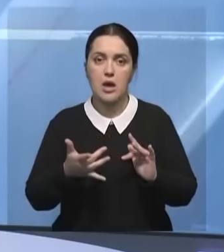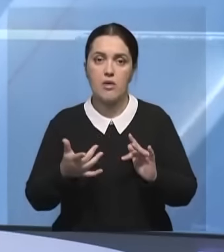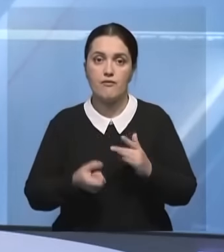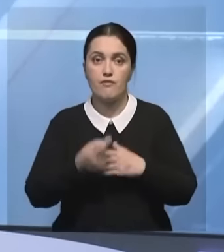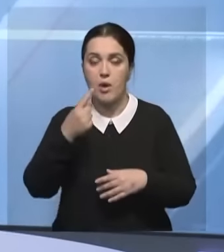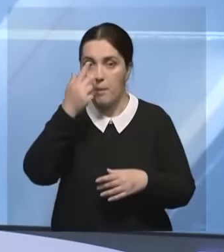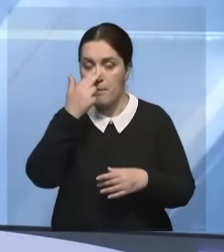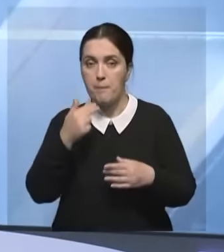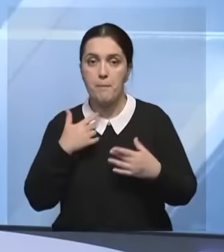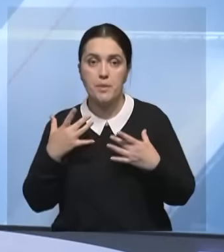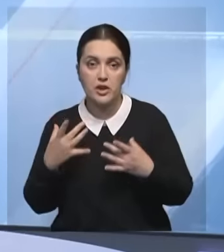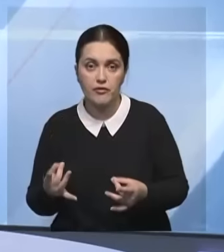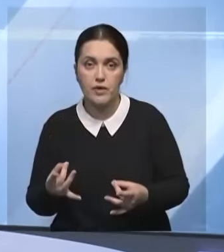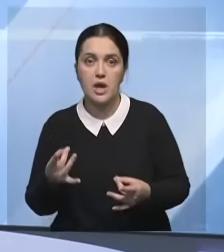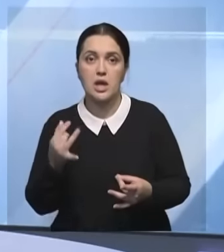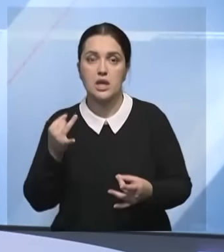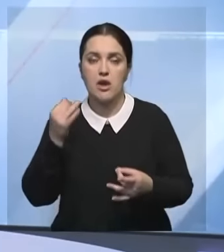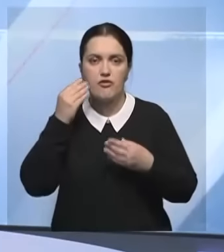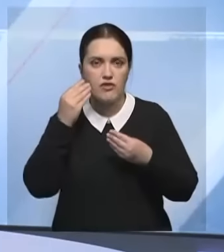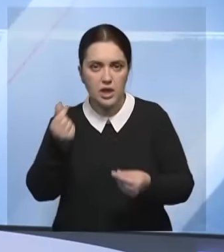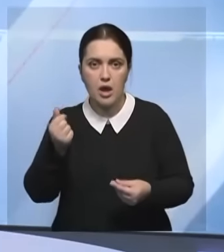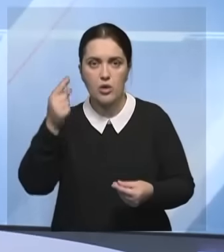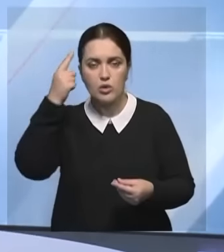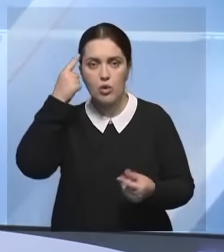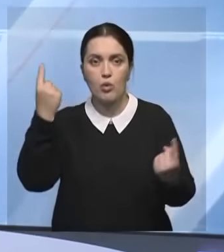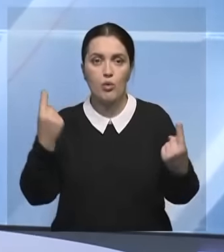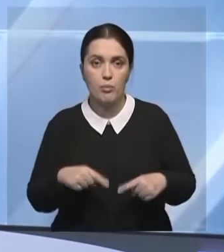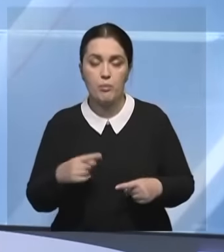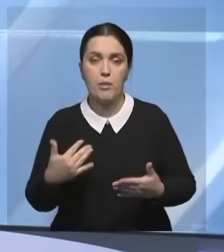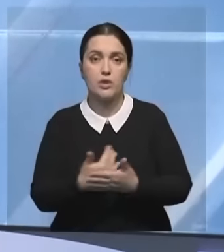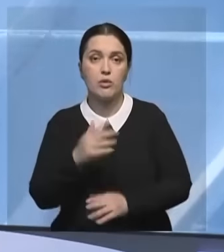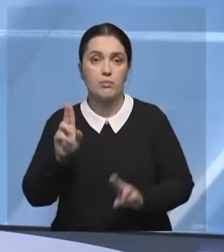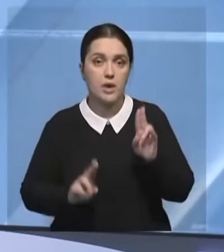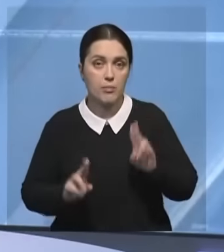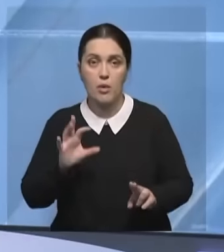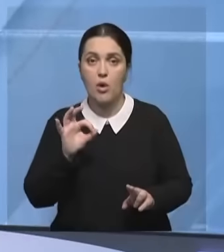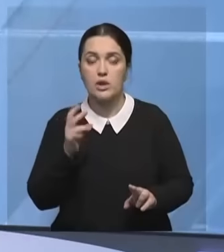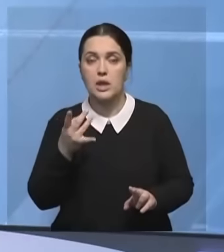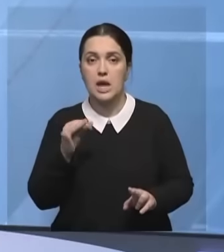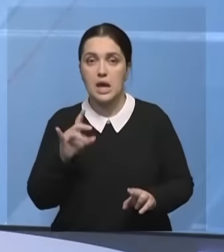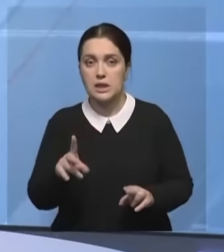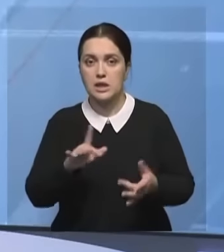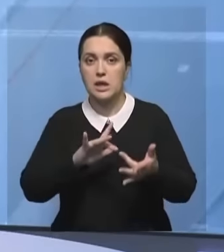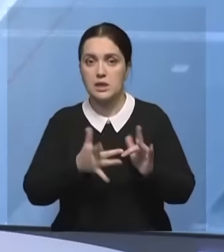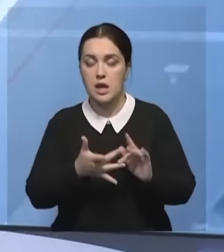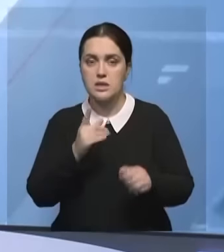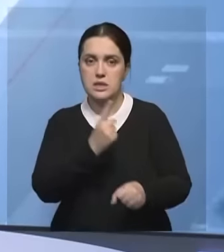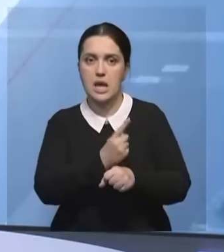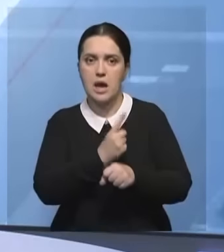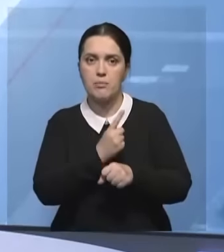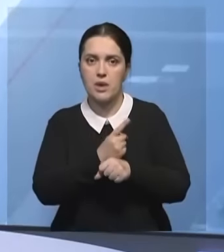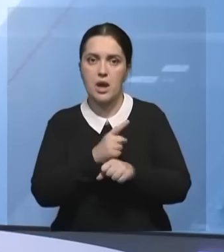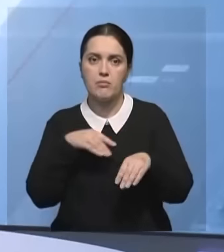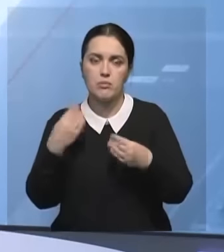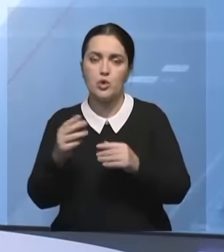вызывающих привыкание и влияющих на неокрепшие умы. По новым правилам, онлайн-площадкам запретят выдавать